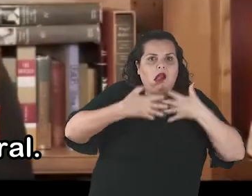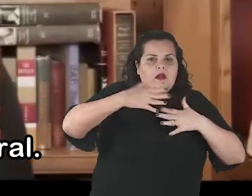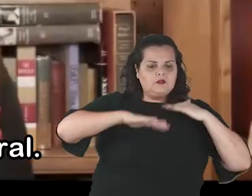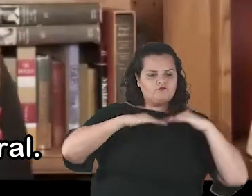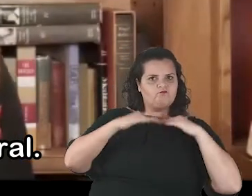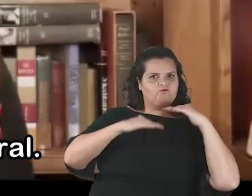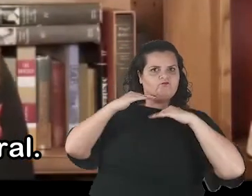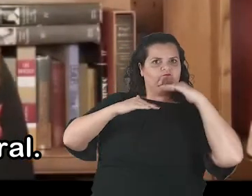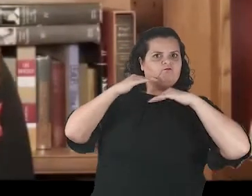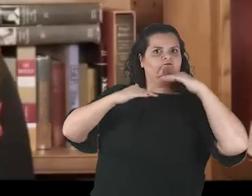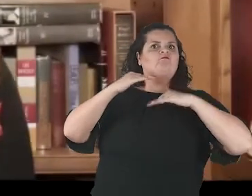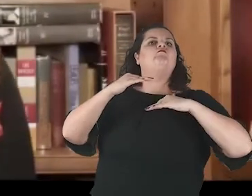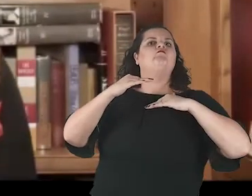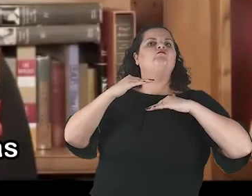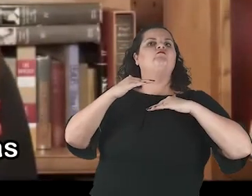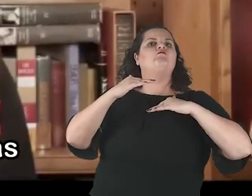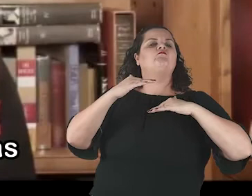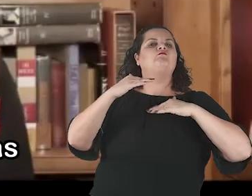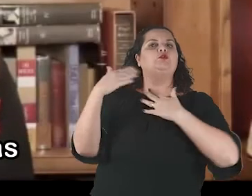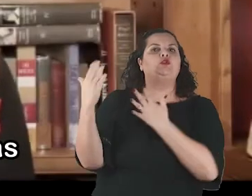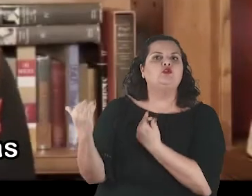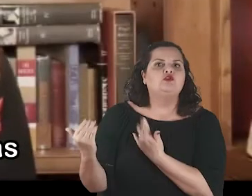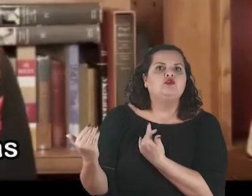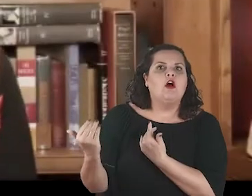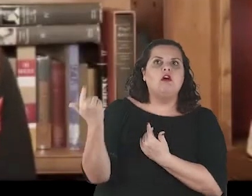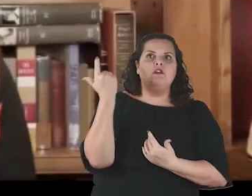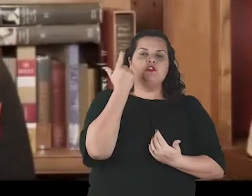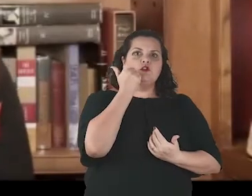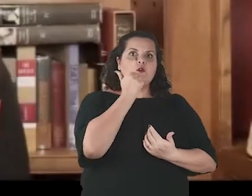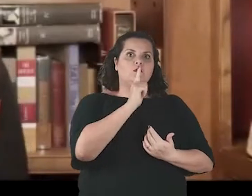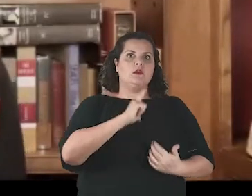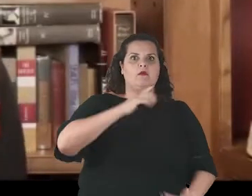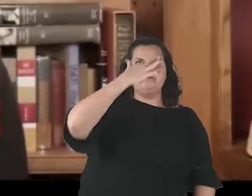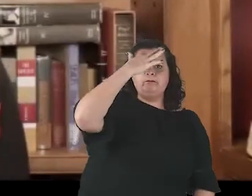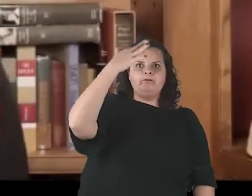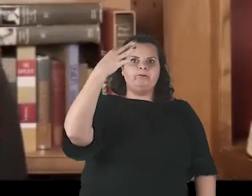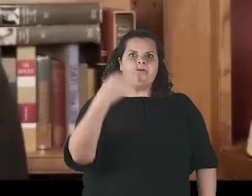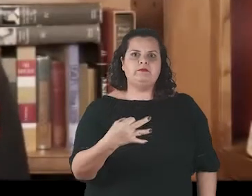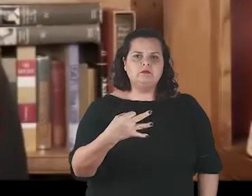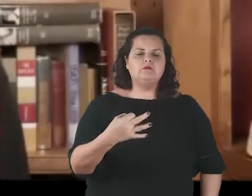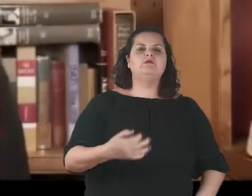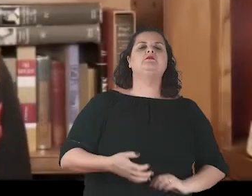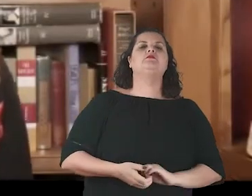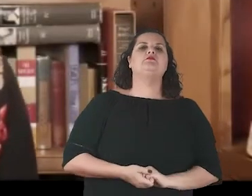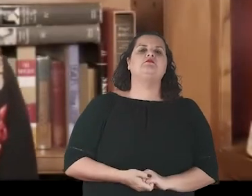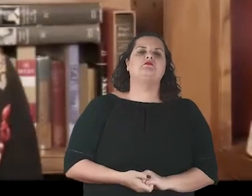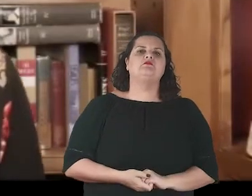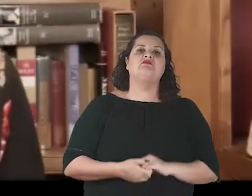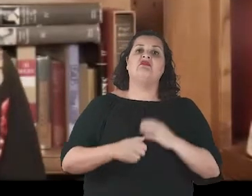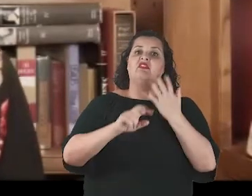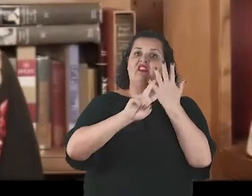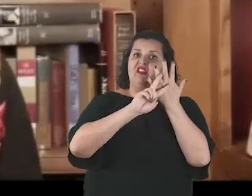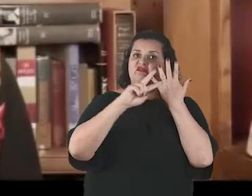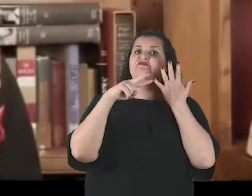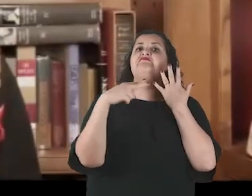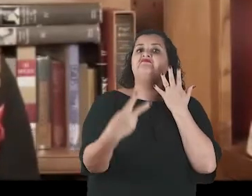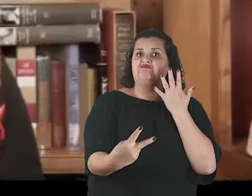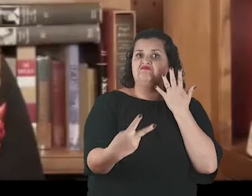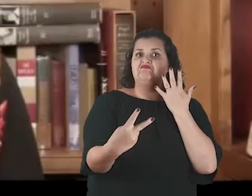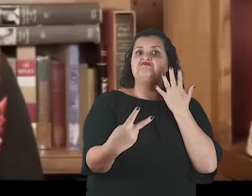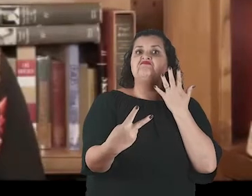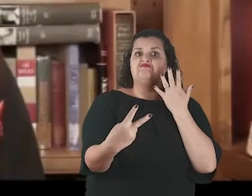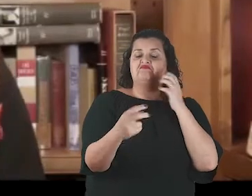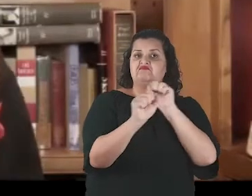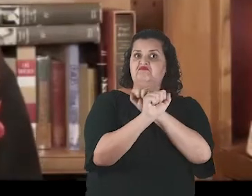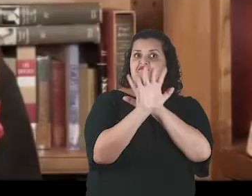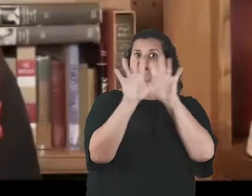moral compass. The consequences are evident in a parade of studies on the emotional toll of social media